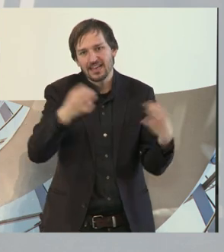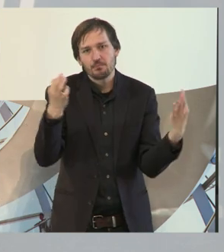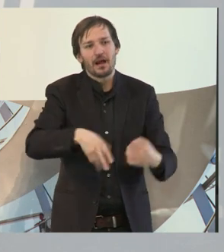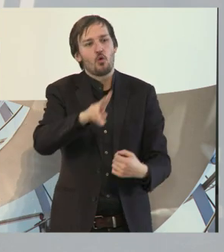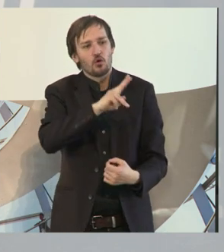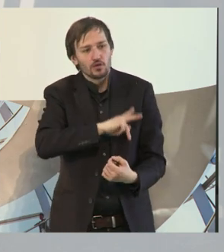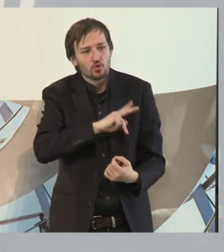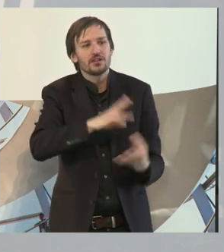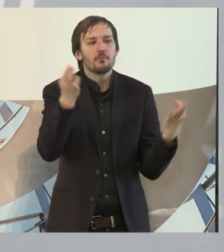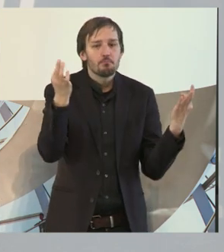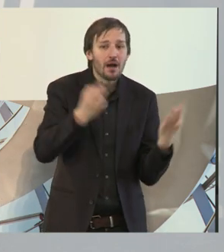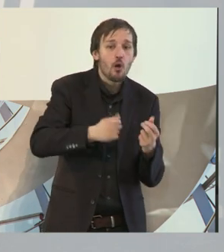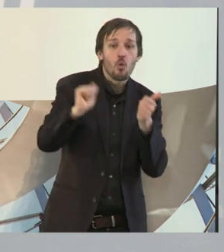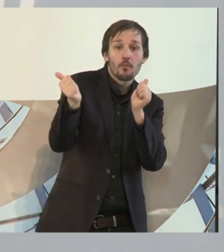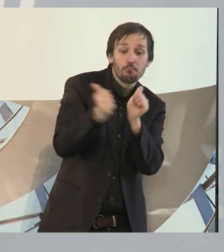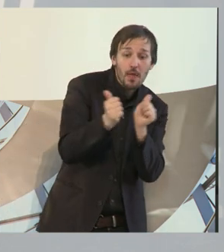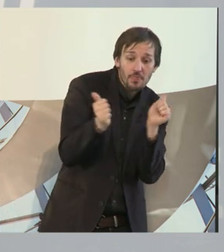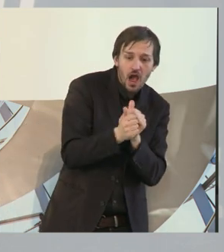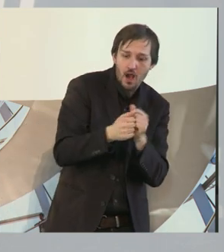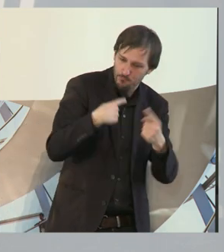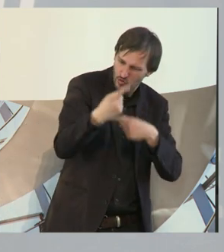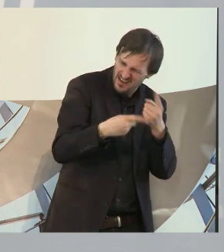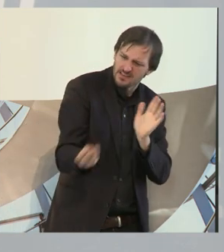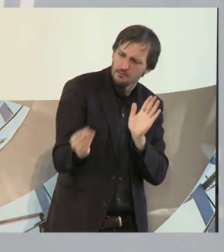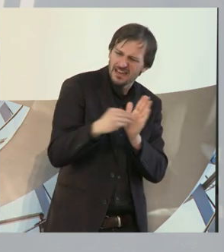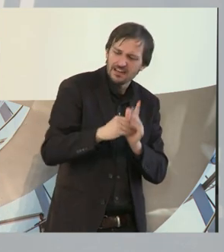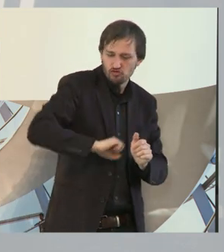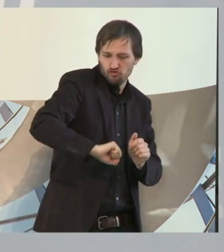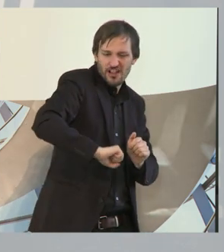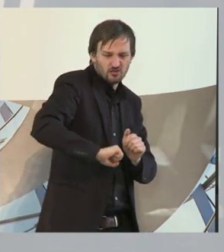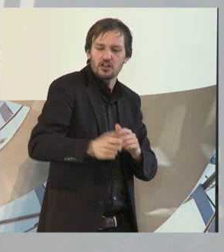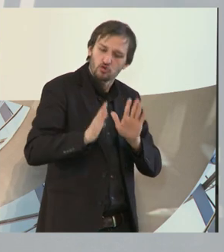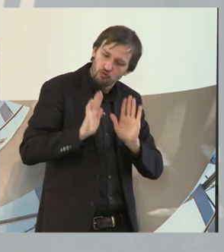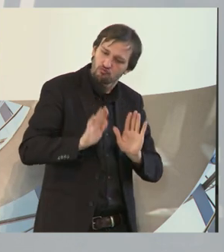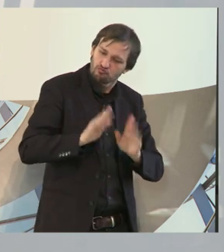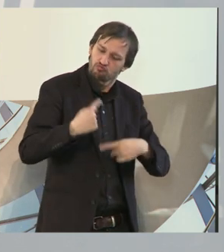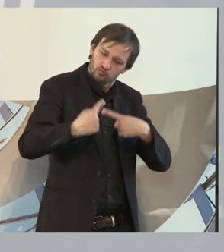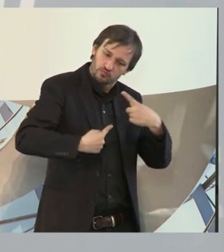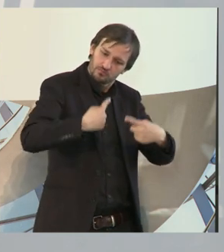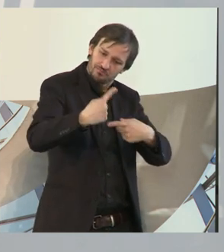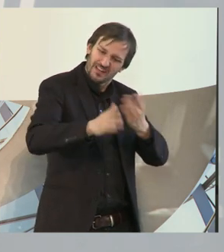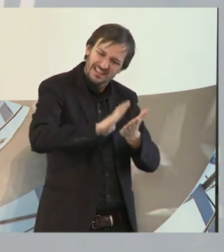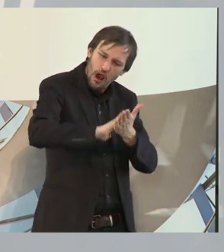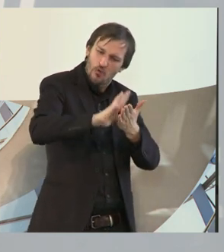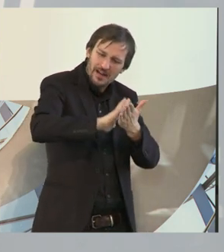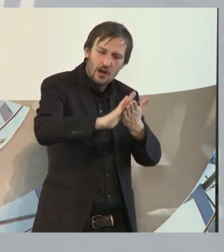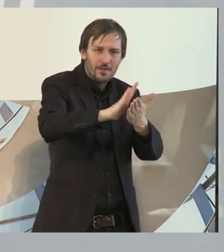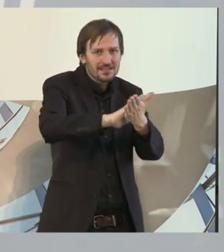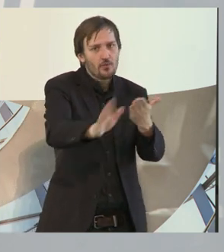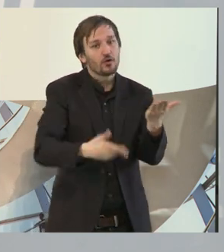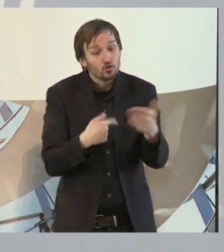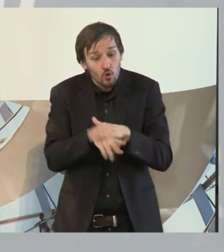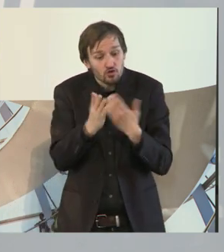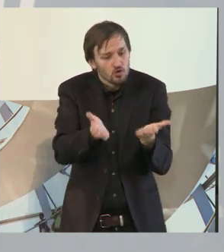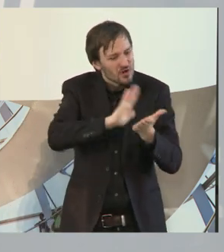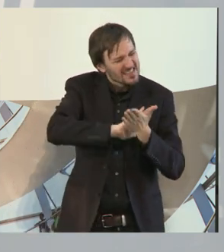man braucht Partner, die bereit sind, einen solchen Prozess mitzumachen. Und dann kann man auch eben über diese Gründlichkeit